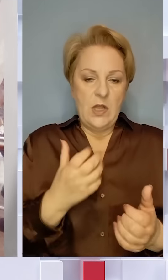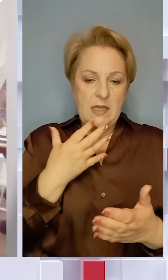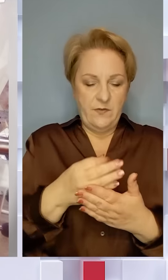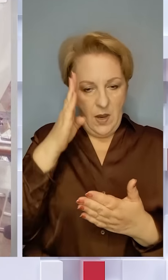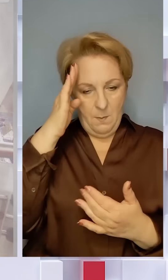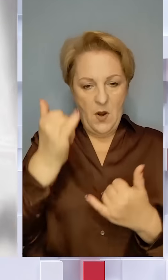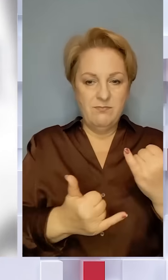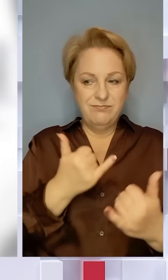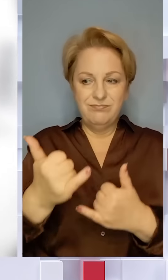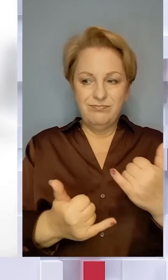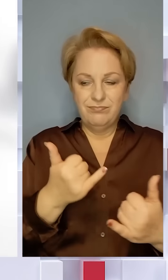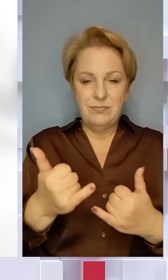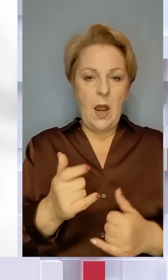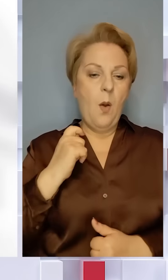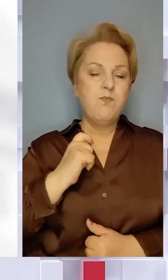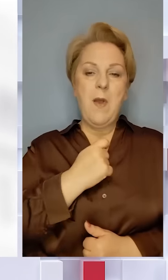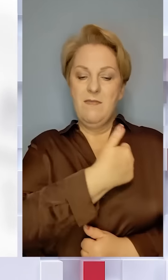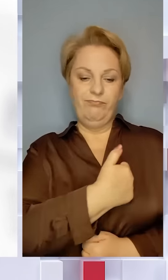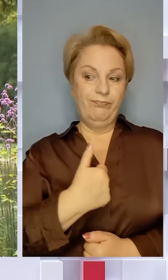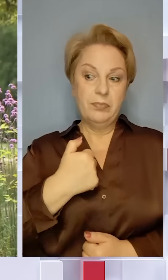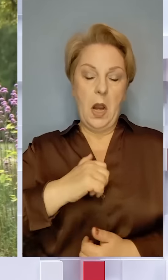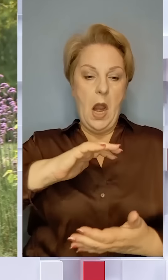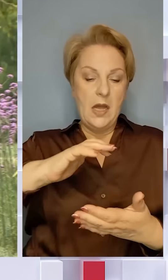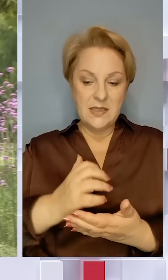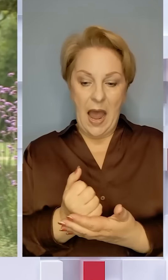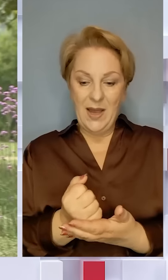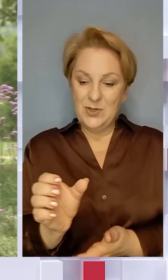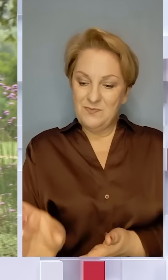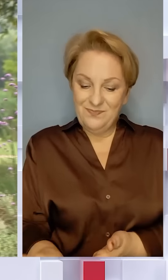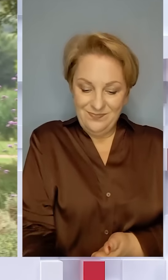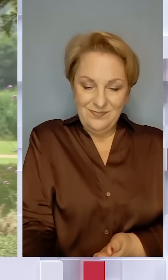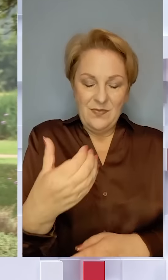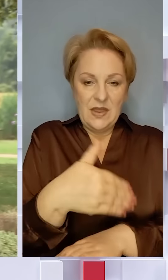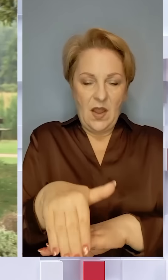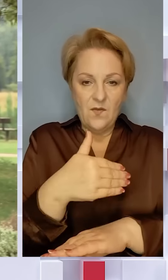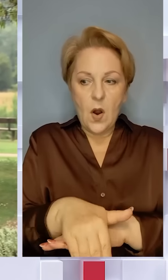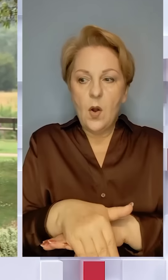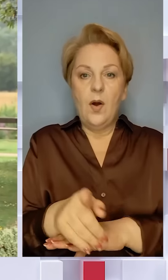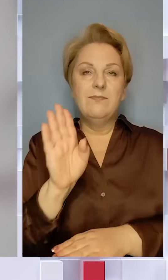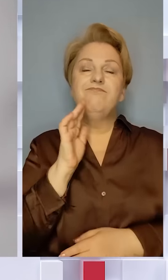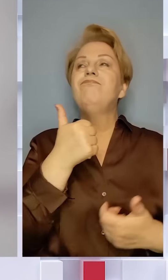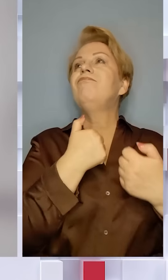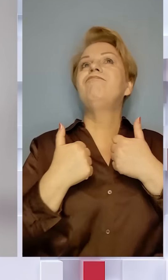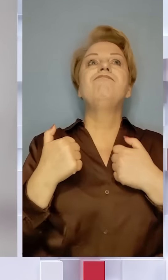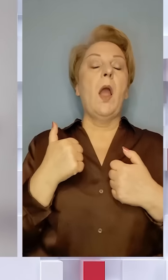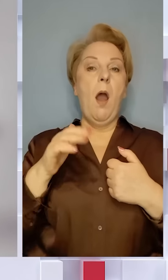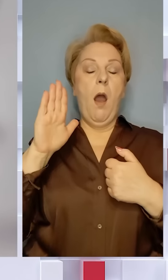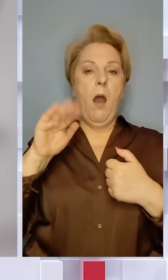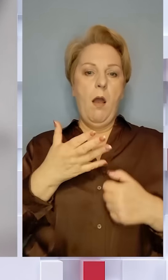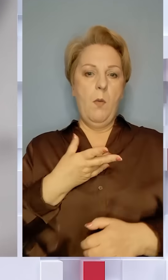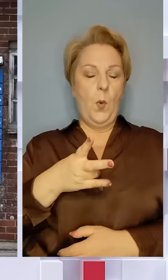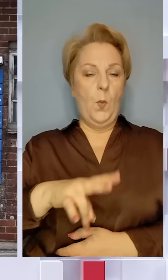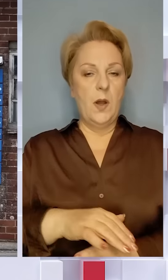партнера Чарлі Роулі парфуми. Той знайшов флакон на вулицях Солсбері. Дон скористалася парфумами, а потім